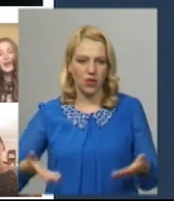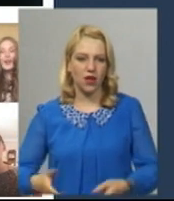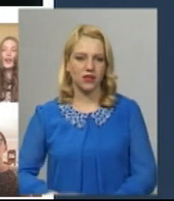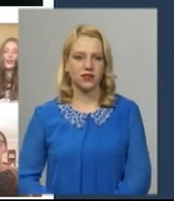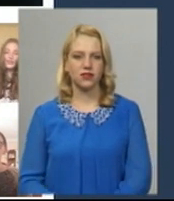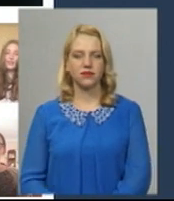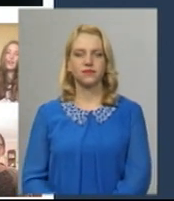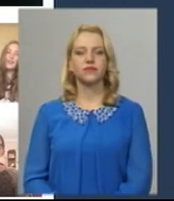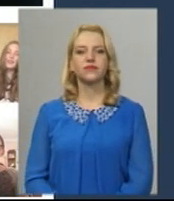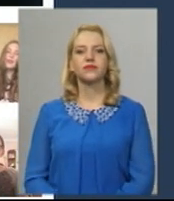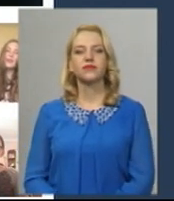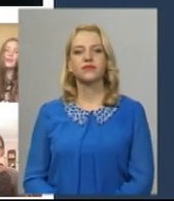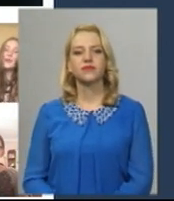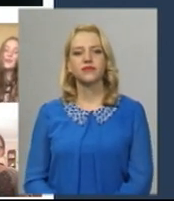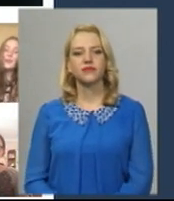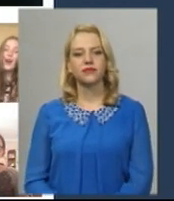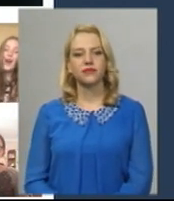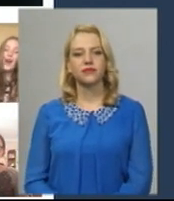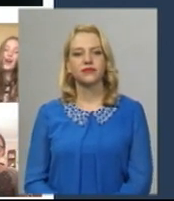Горішевський, новини на Суспільному, Хмельницький